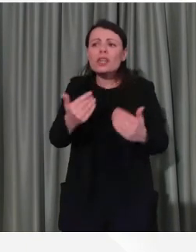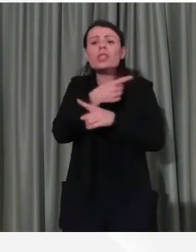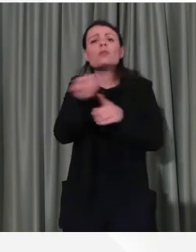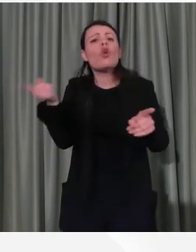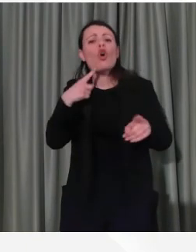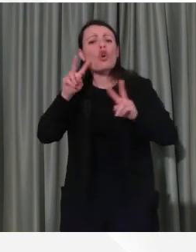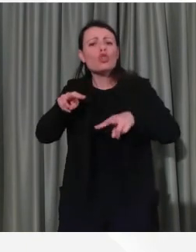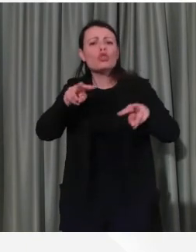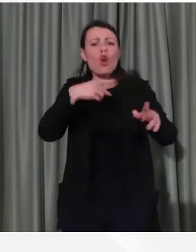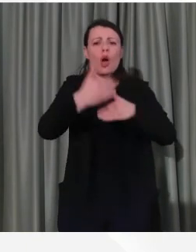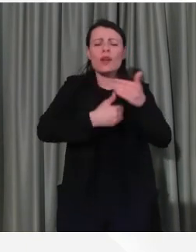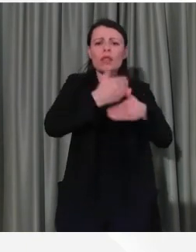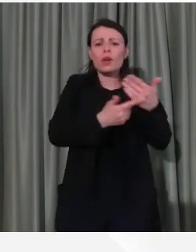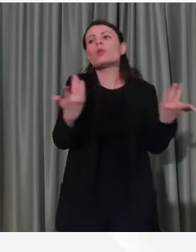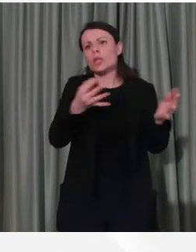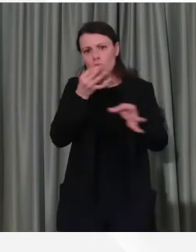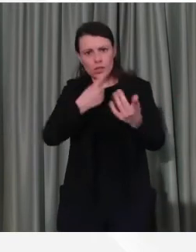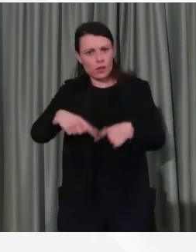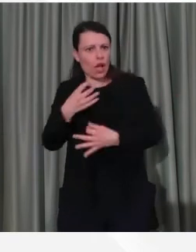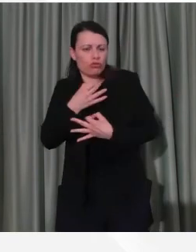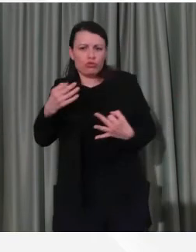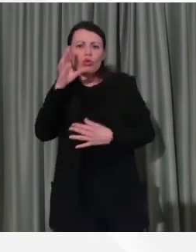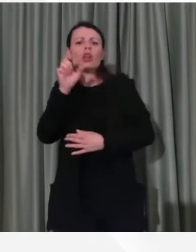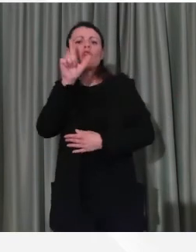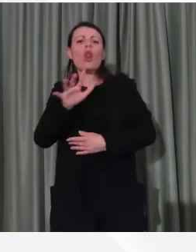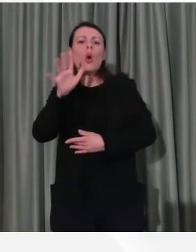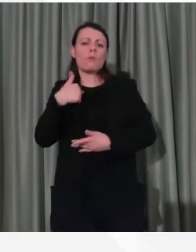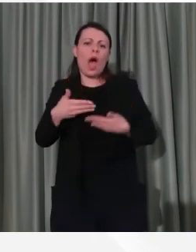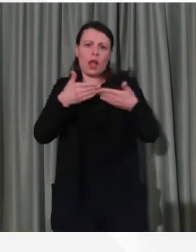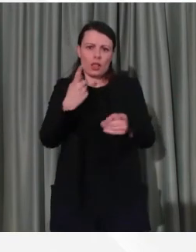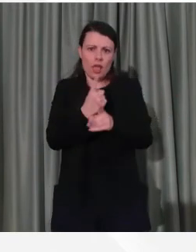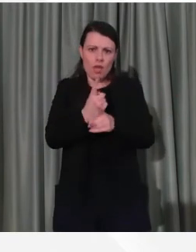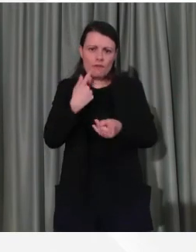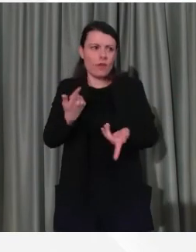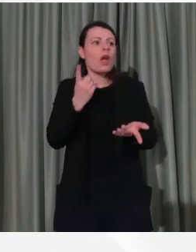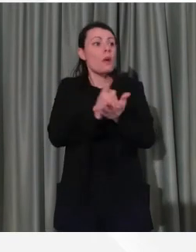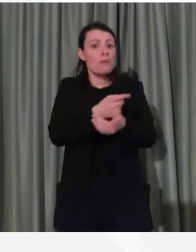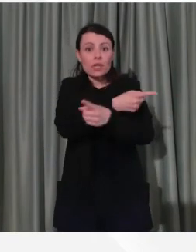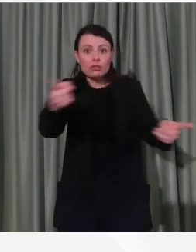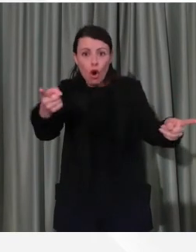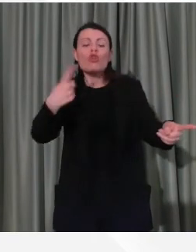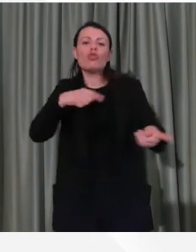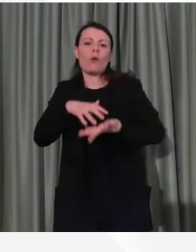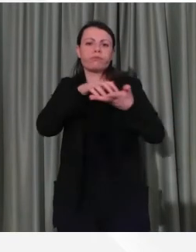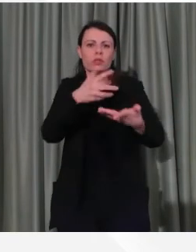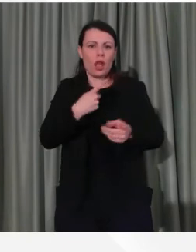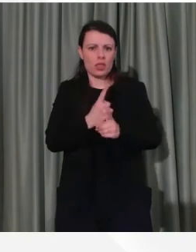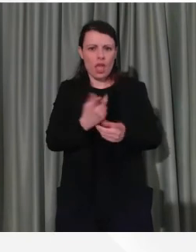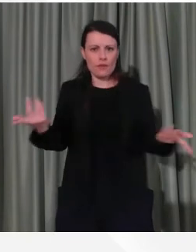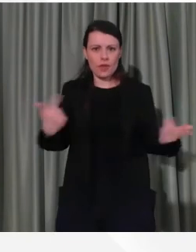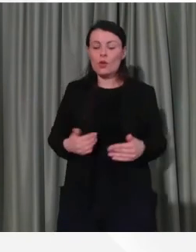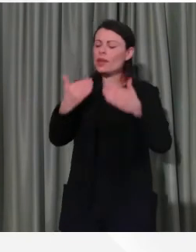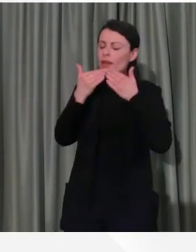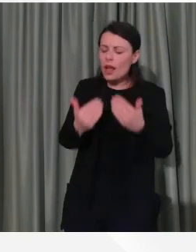anche che Regione Lombardia venisse incontro anche a questa esigenza importante. Grazie